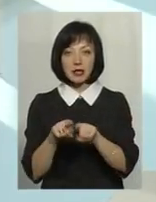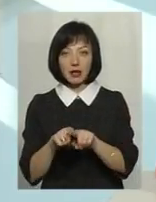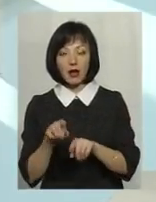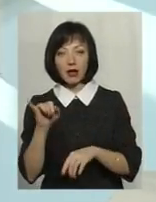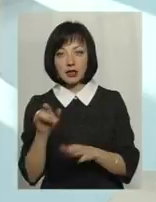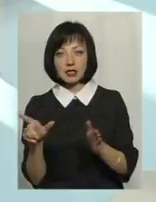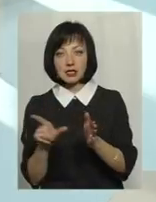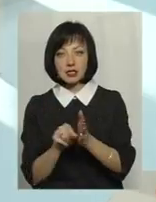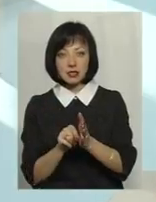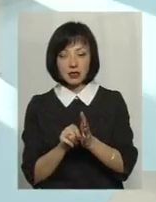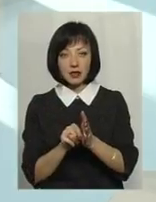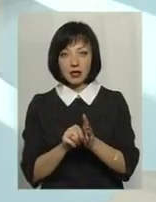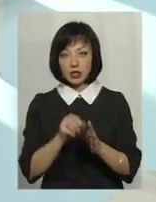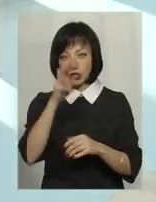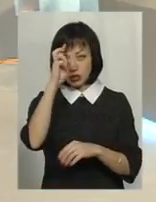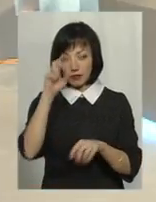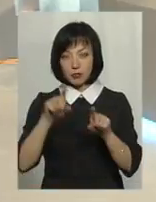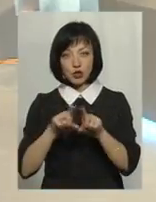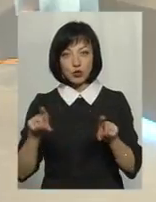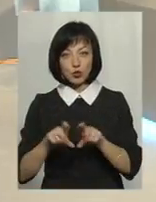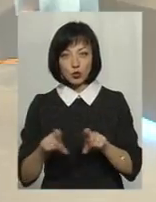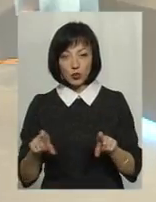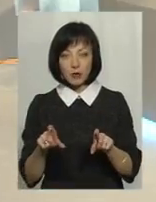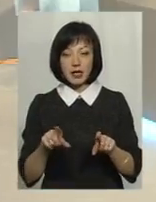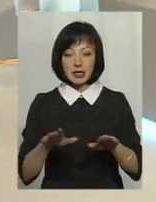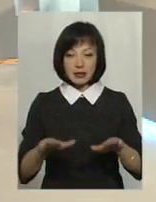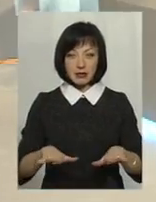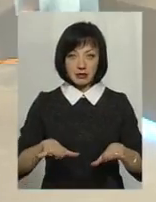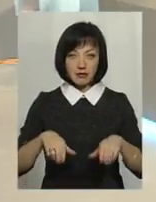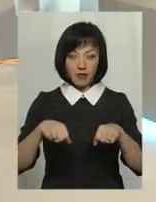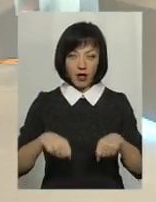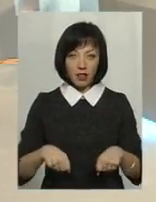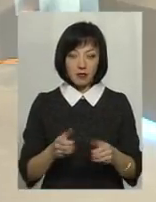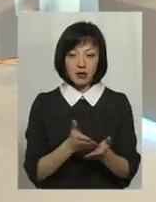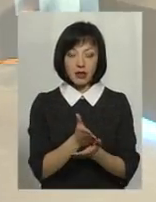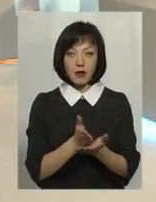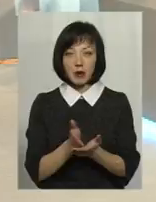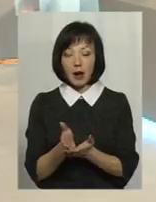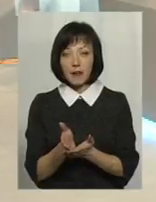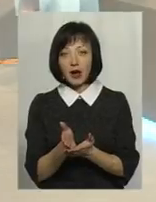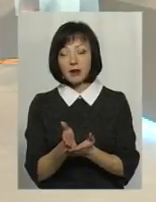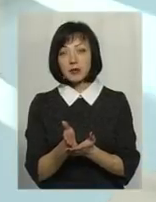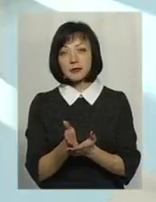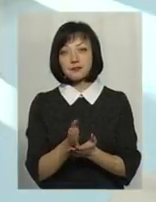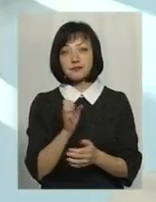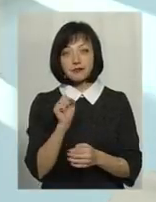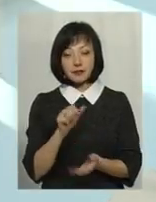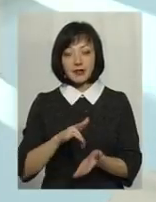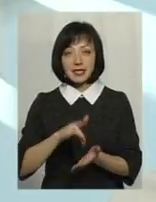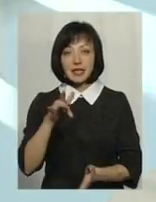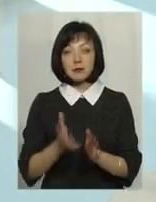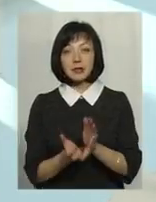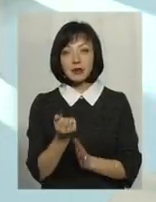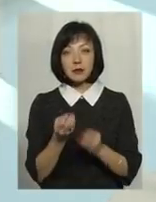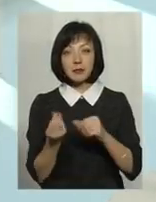скажімо, державними структурами, з муніципальними напрямками. А центри підтримки